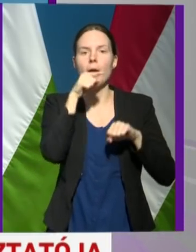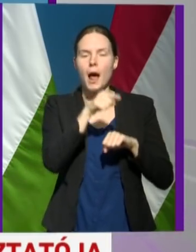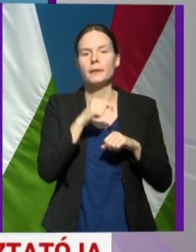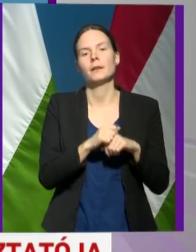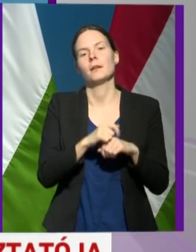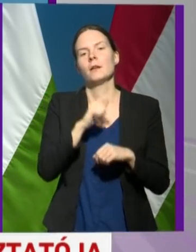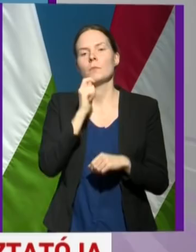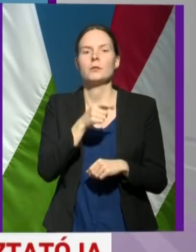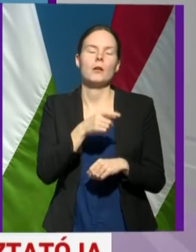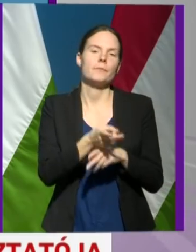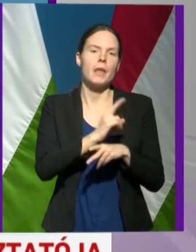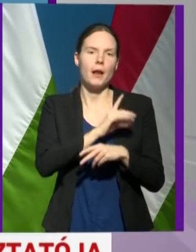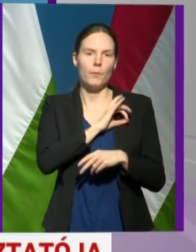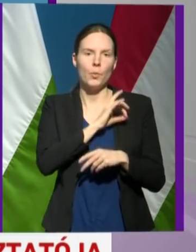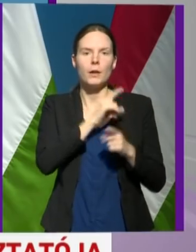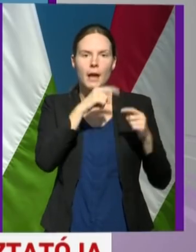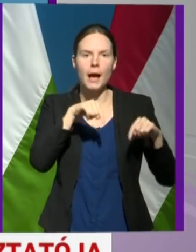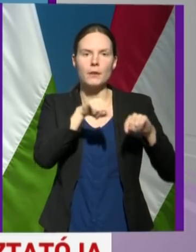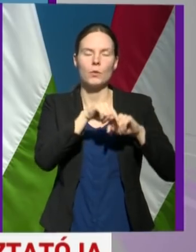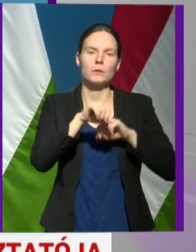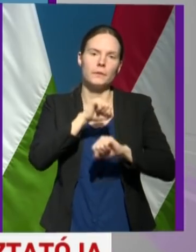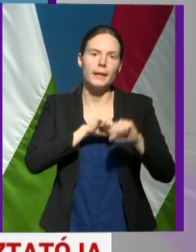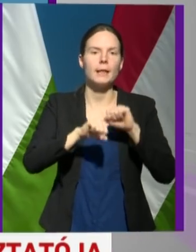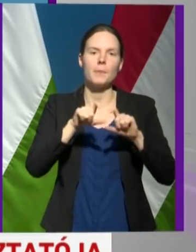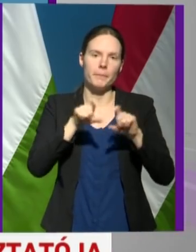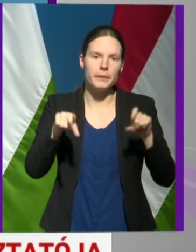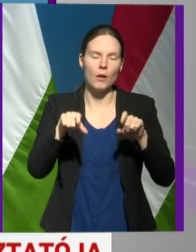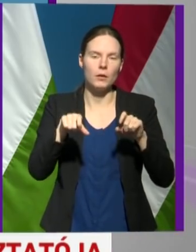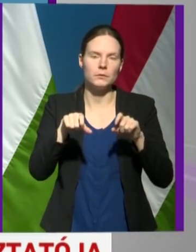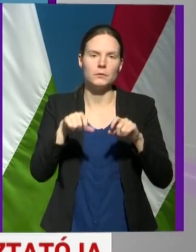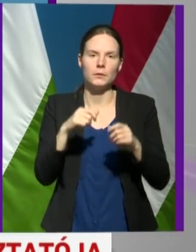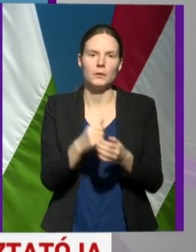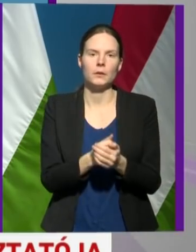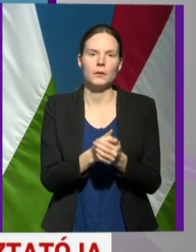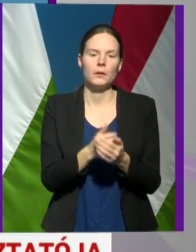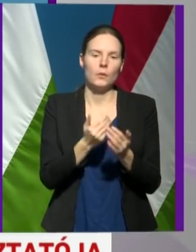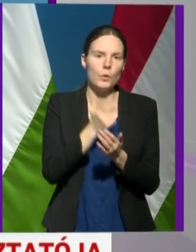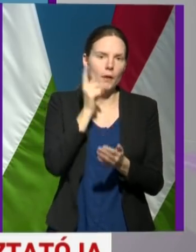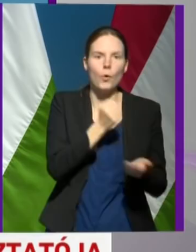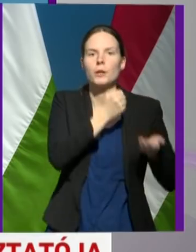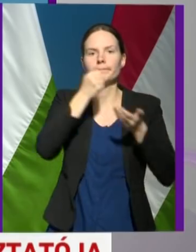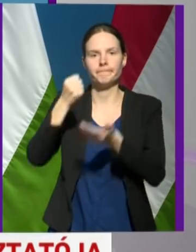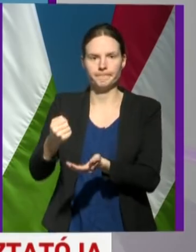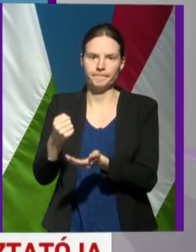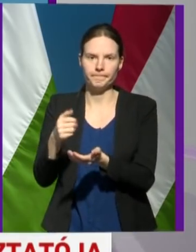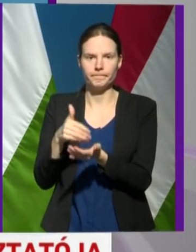magyar állampolgárok védelme érdekében szükséges erőforrásokat át fogja csoportosítani.